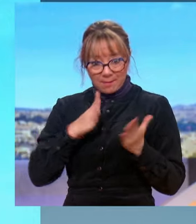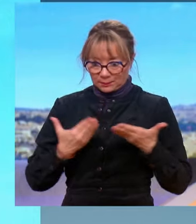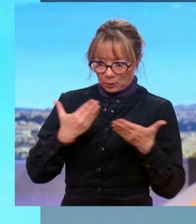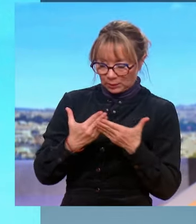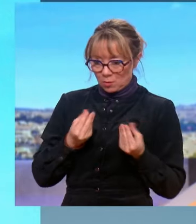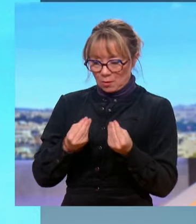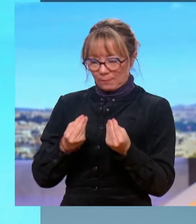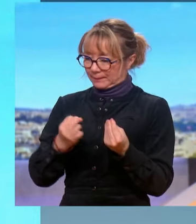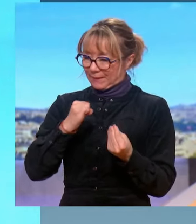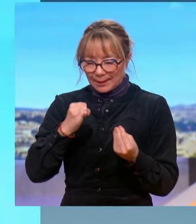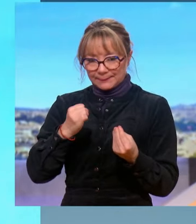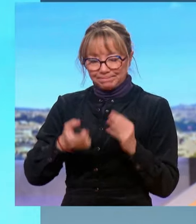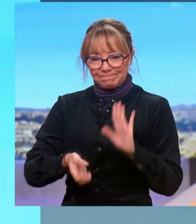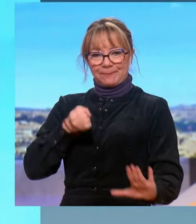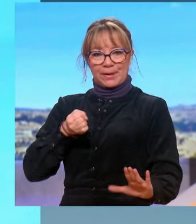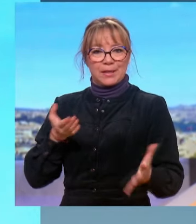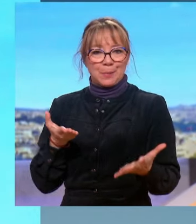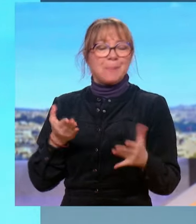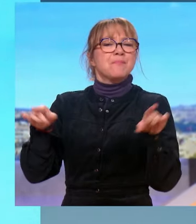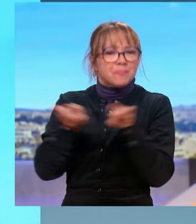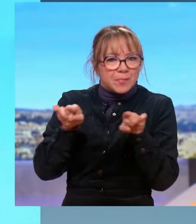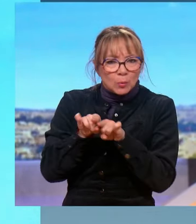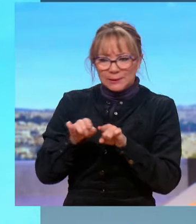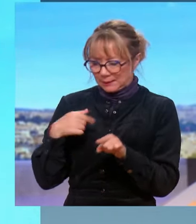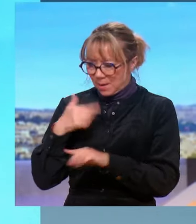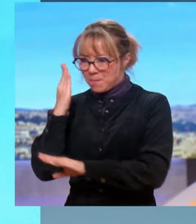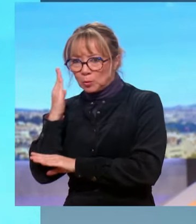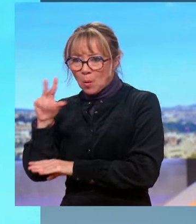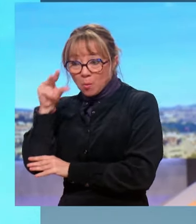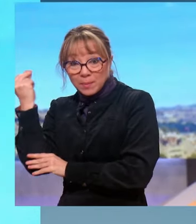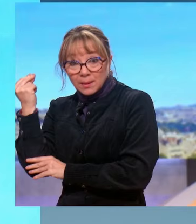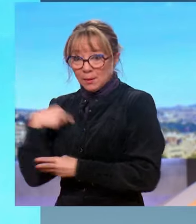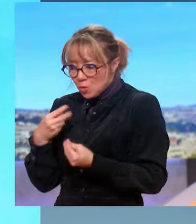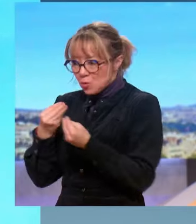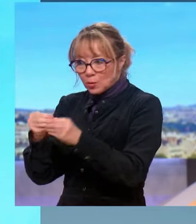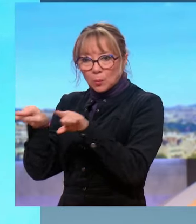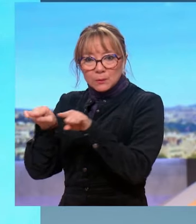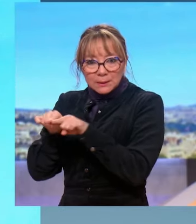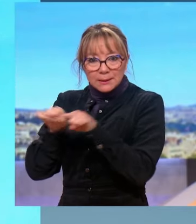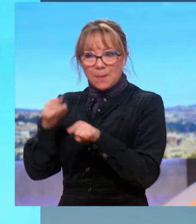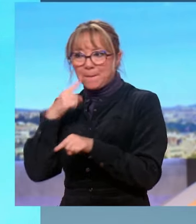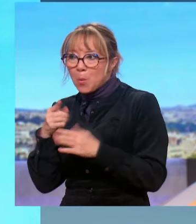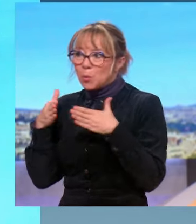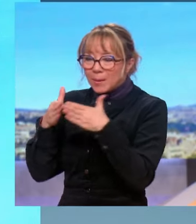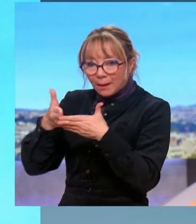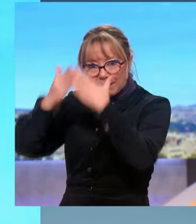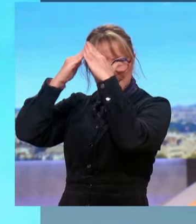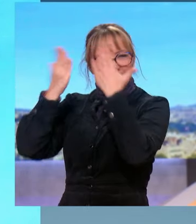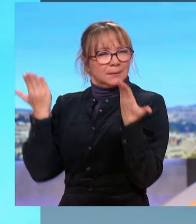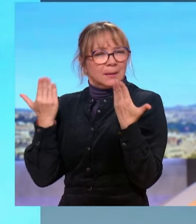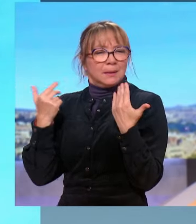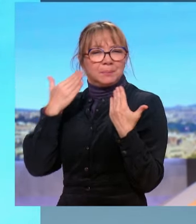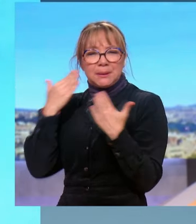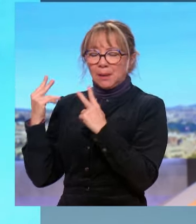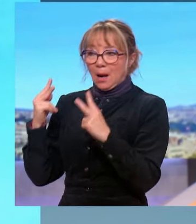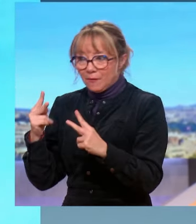en matière migratoire, et puis qui répondent aussi à des besoins d'humanité. On facilite le travail pour les demandeurs d'asile. Vous savez, quand vous êtes demandeur d'asile, vous arrivez